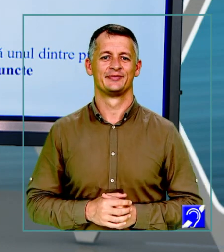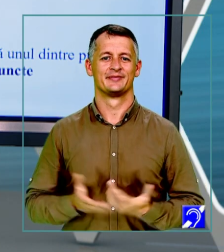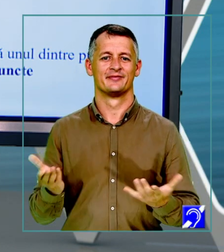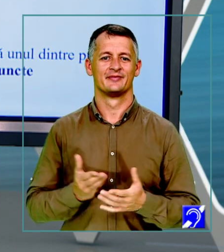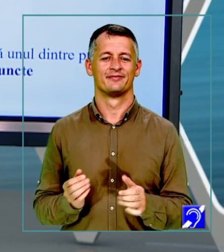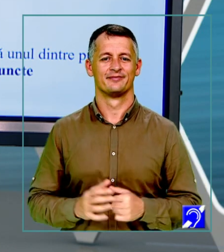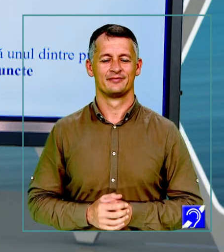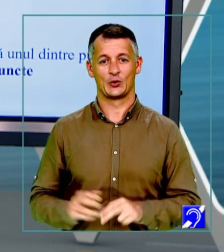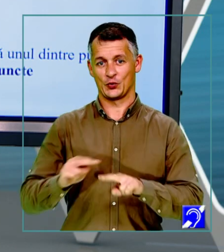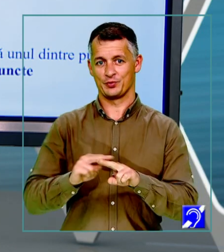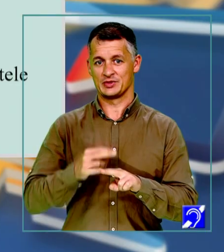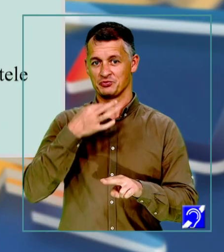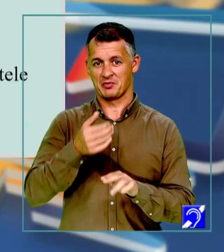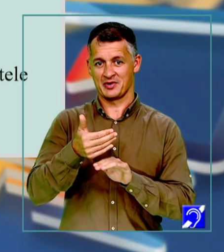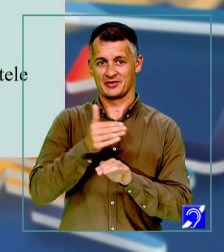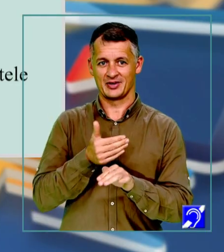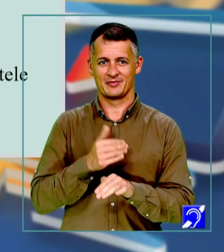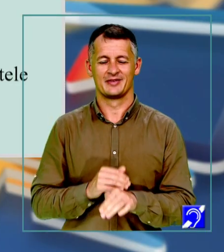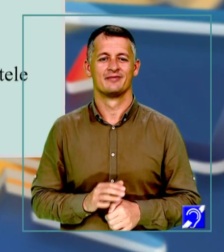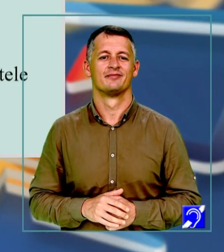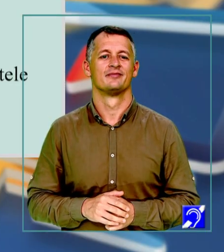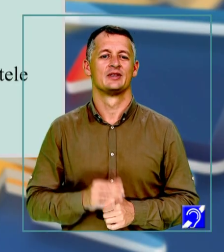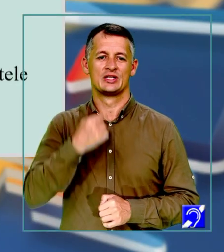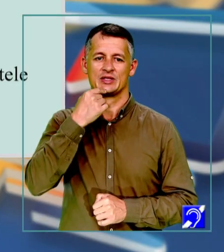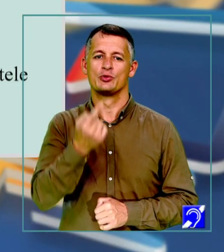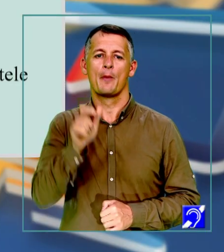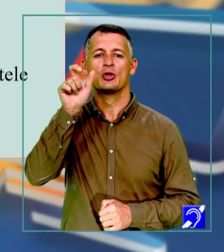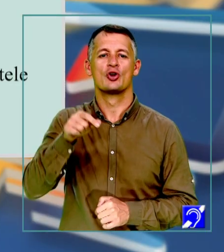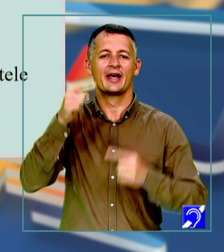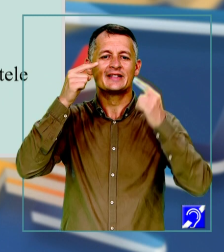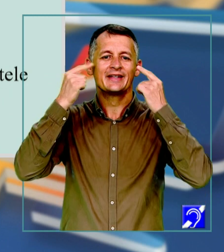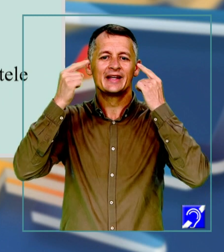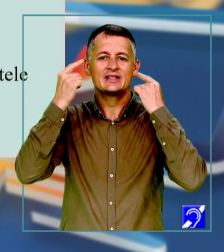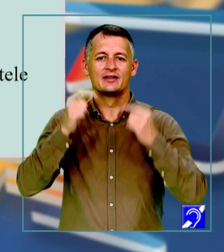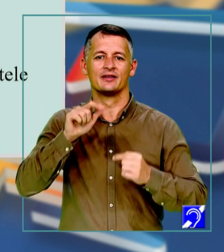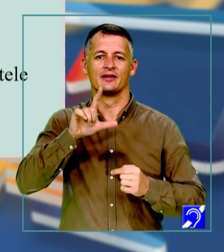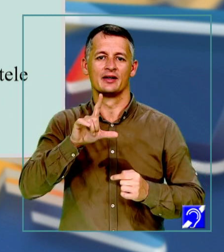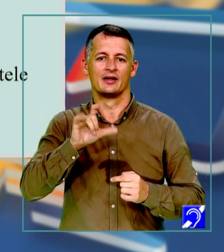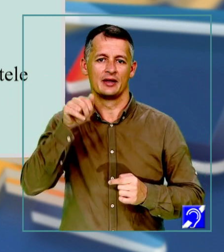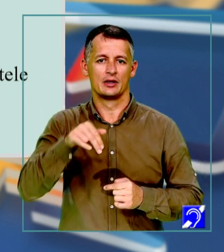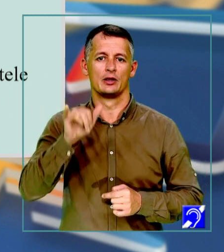se leagă, așa cum vă spuneam mai devreme, de afirmația unui scriitor chinez, Lin Yutang.